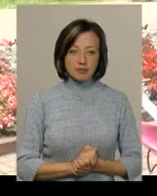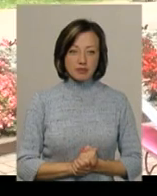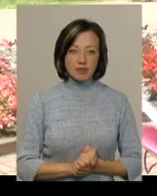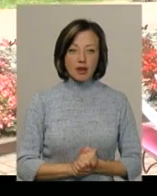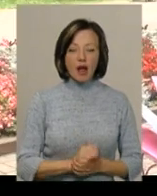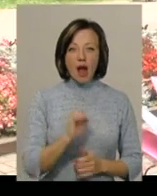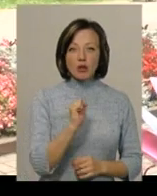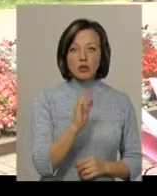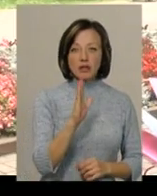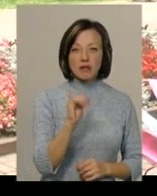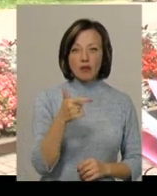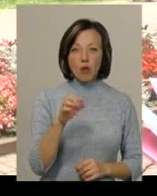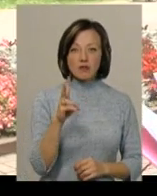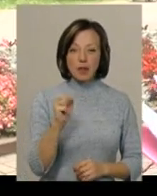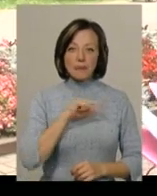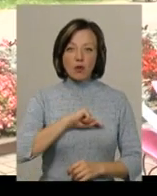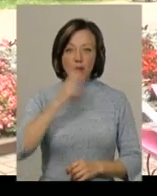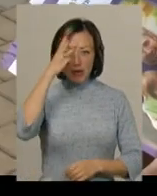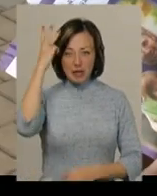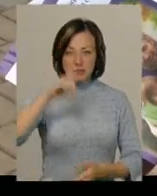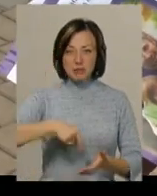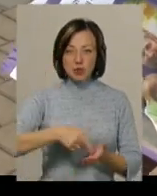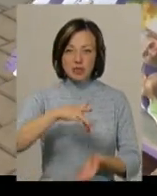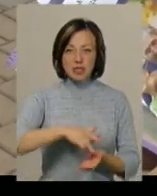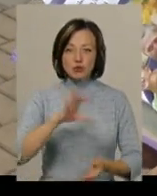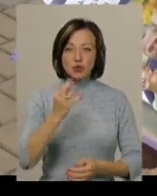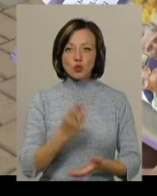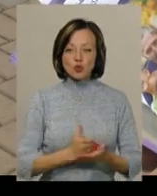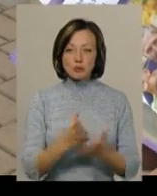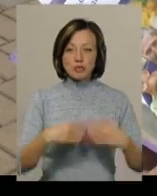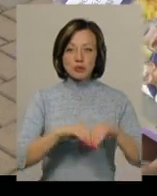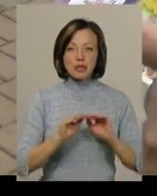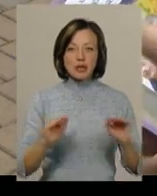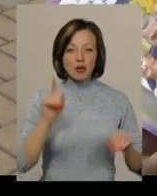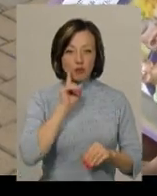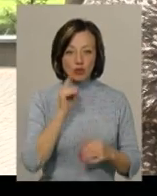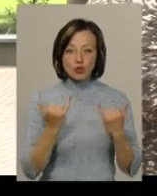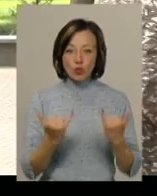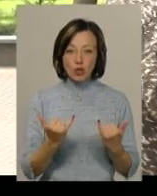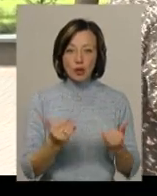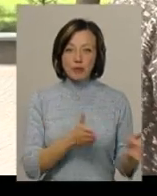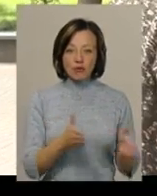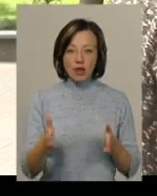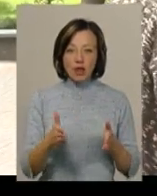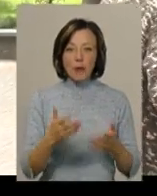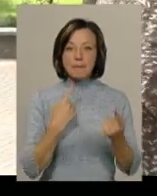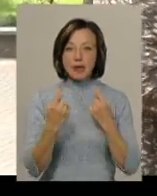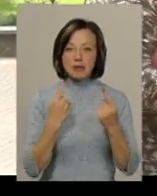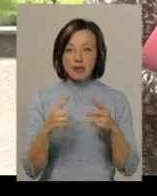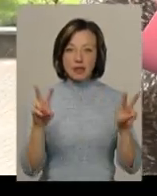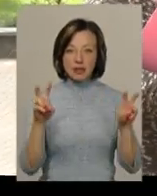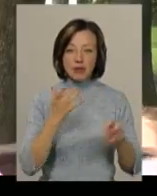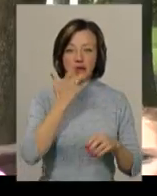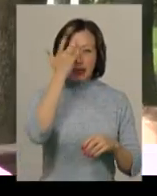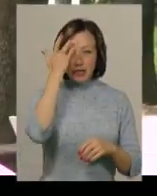Антоніна Віговська – психолог Хмельницького міського центру соціальної служби для сім'ї, дітей та молоді. Сьогодні вона підготувала басіду на тему «Літо